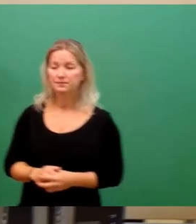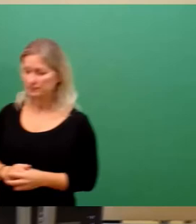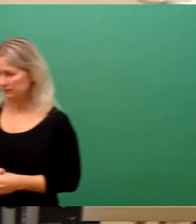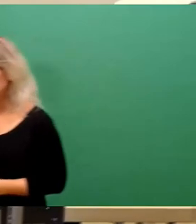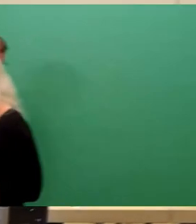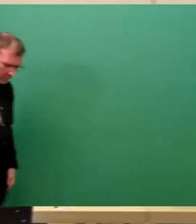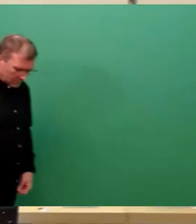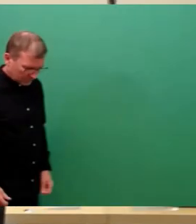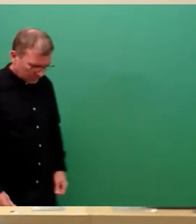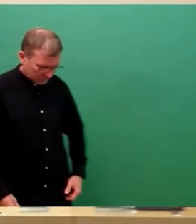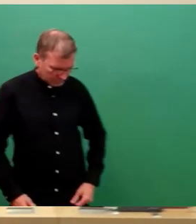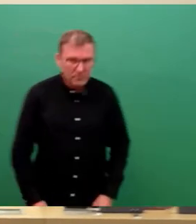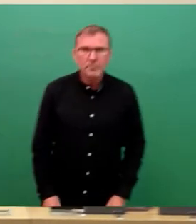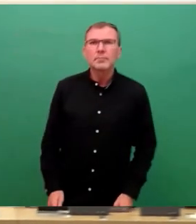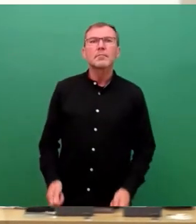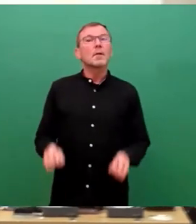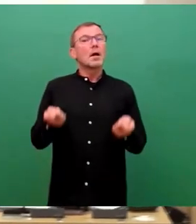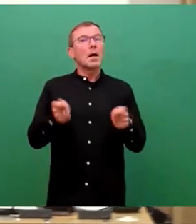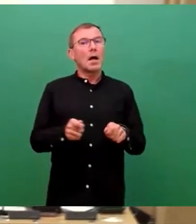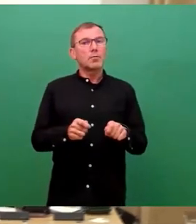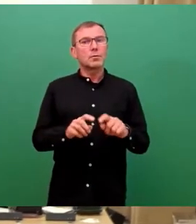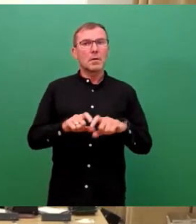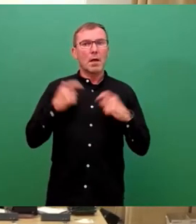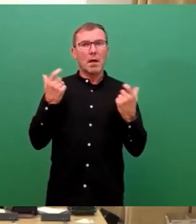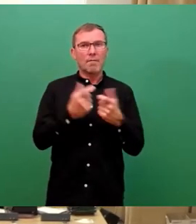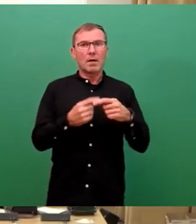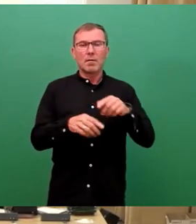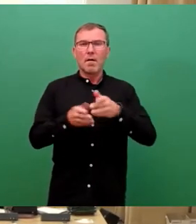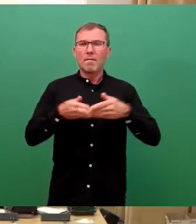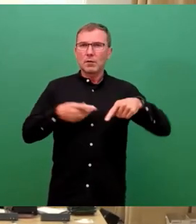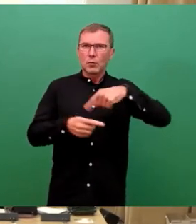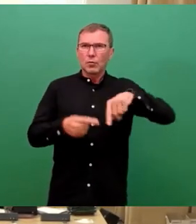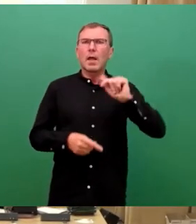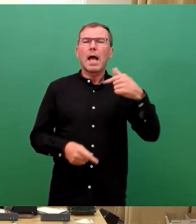Und zum Abschluss der Fraktionsrunde, Herr Zastrow für die FDP.